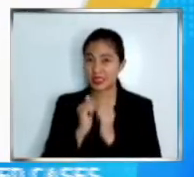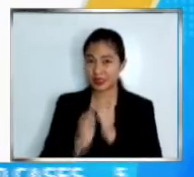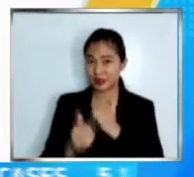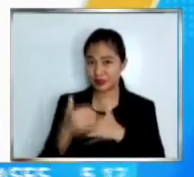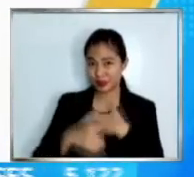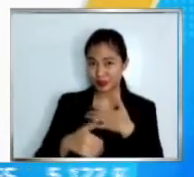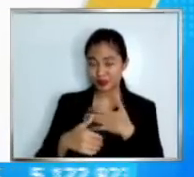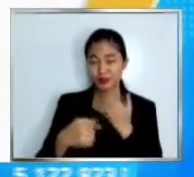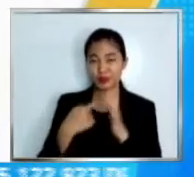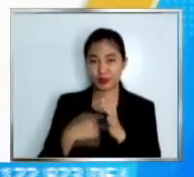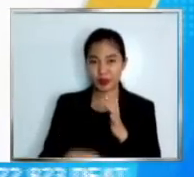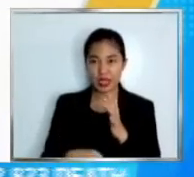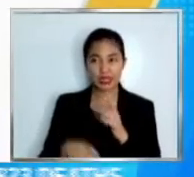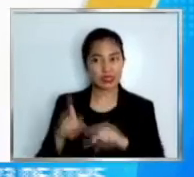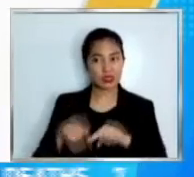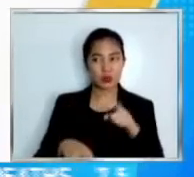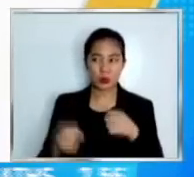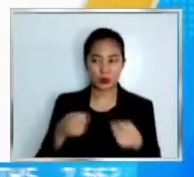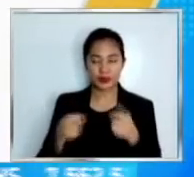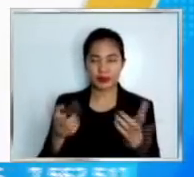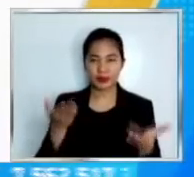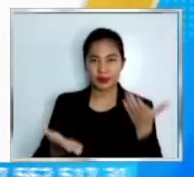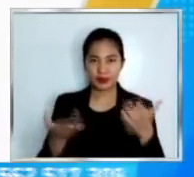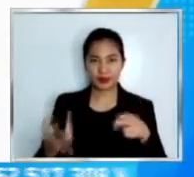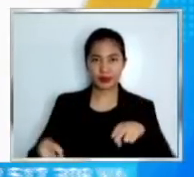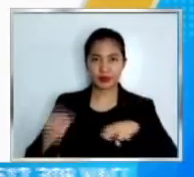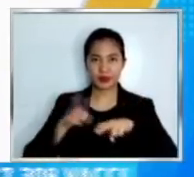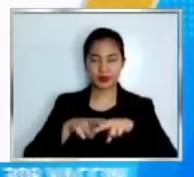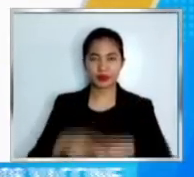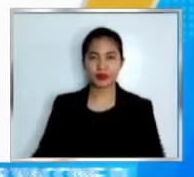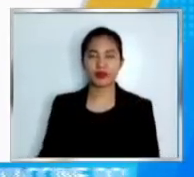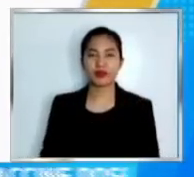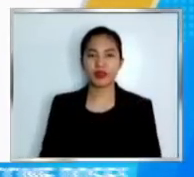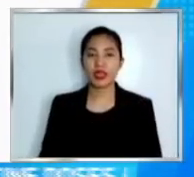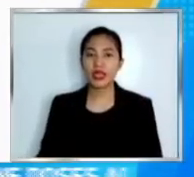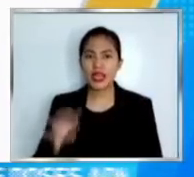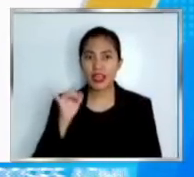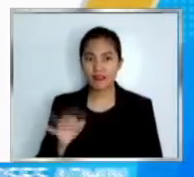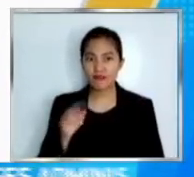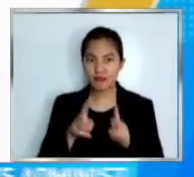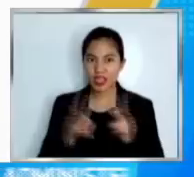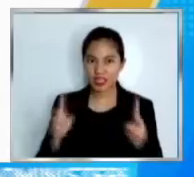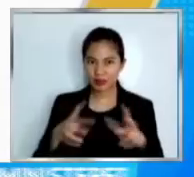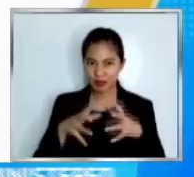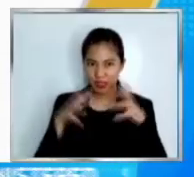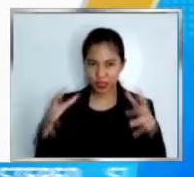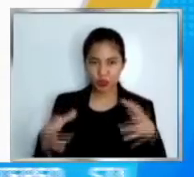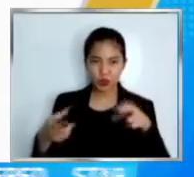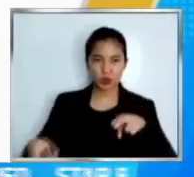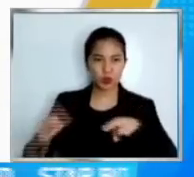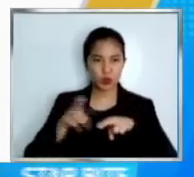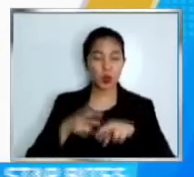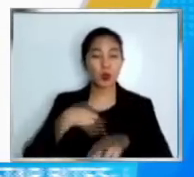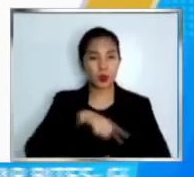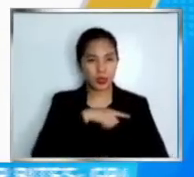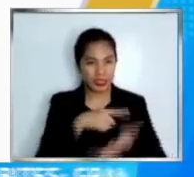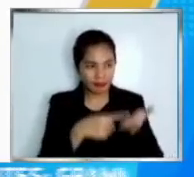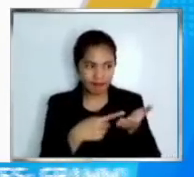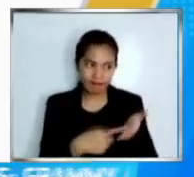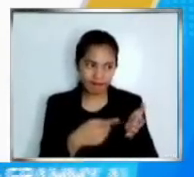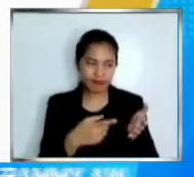malaki yung itataad that's the time that we negotiate or kung bahagya lang naman yung itataad nila and we have verified,